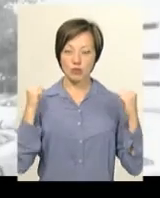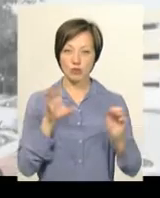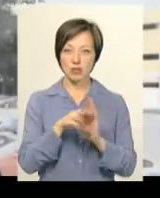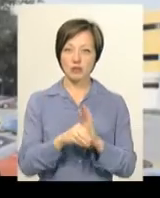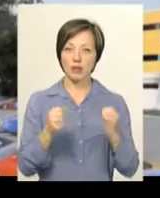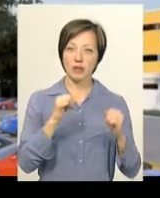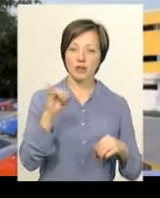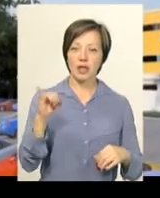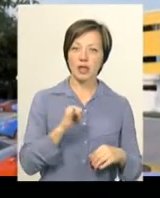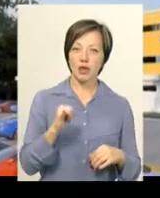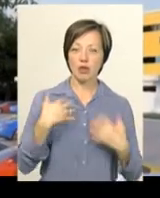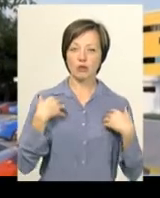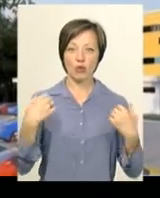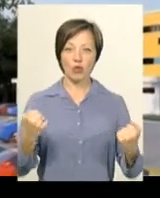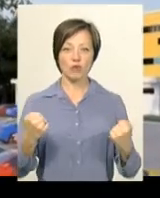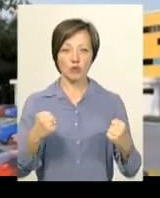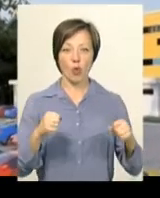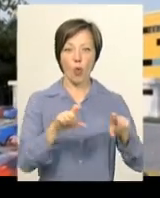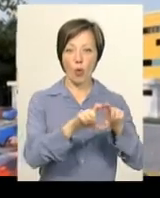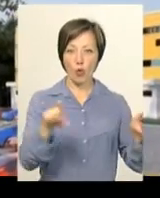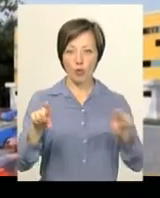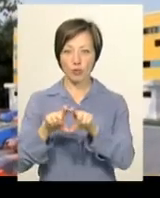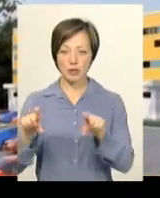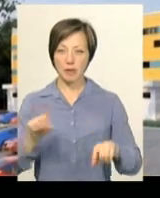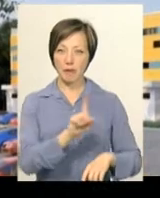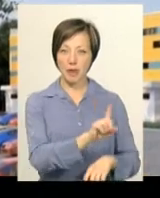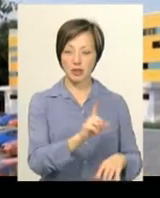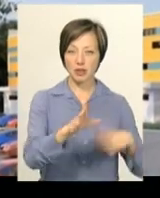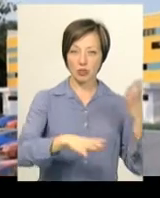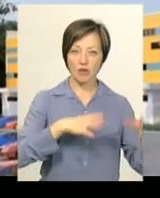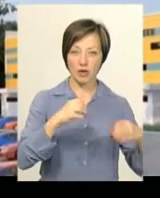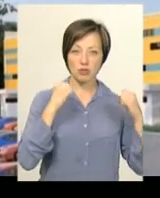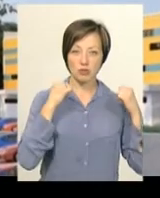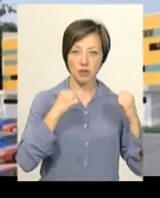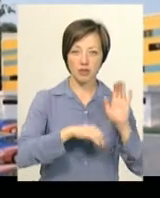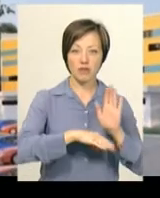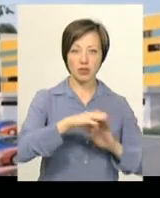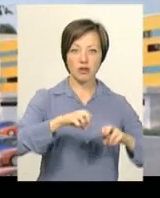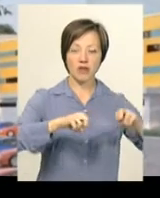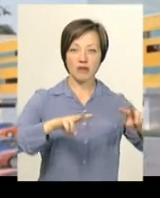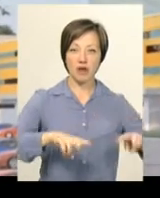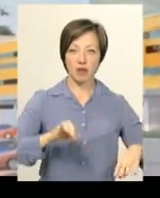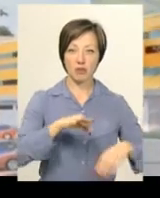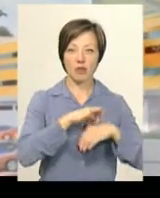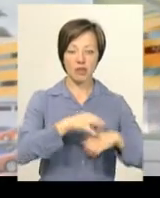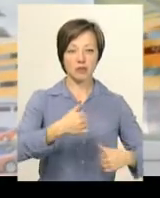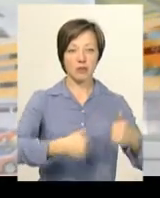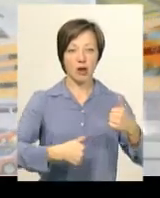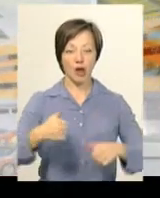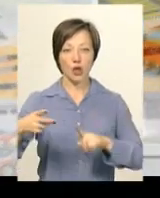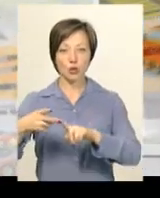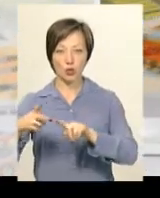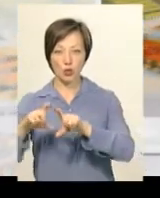спортивного та фізкультурно-оздоровчого корпусів. Перший призначений для тренування спортсменів вищої кваліфікації та проведення змагань.